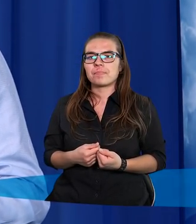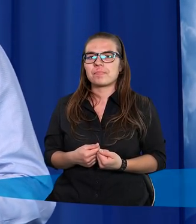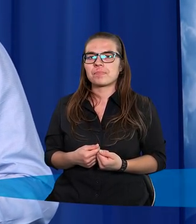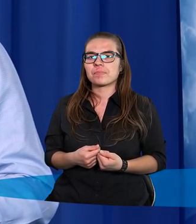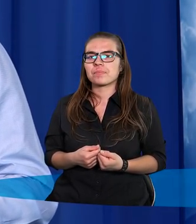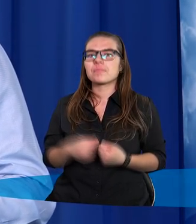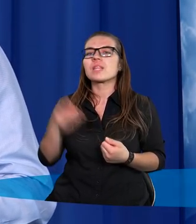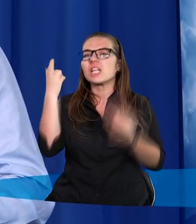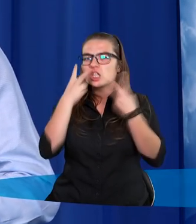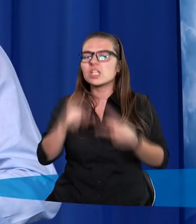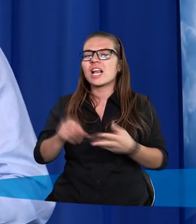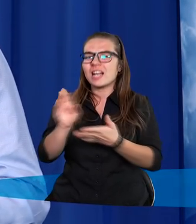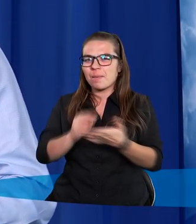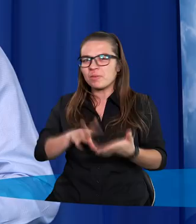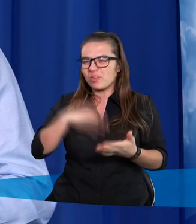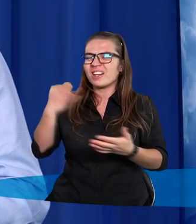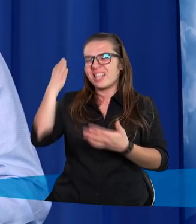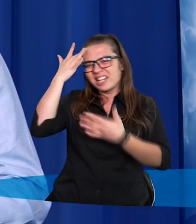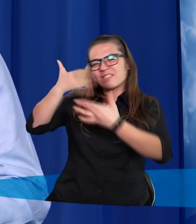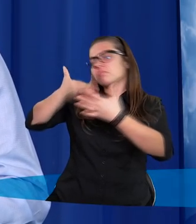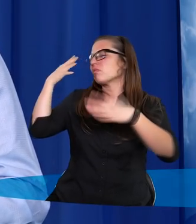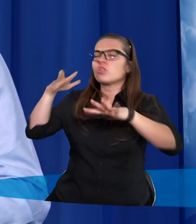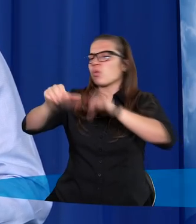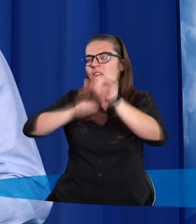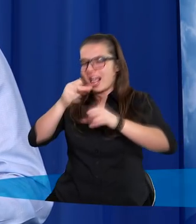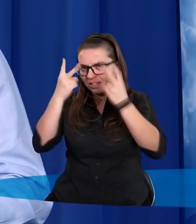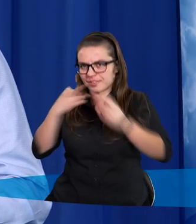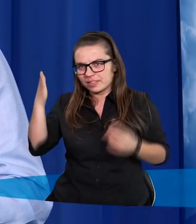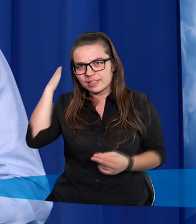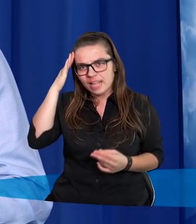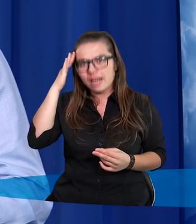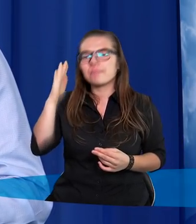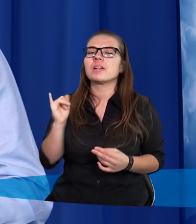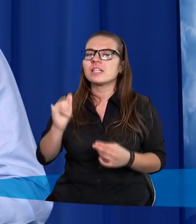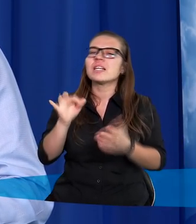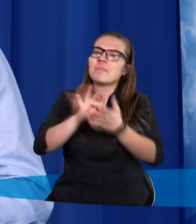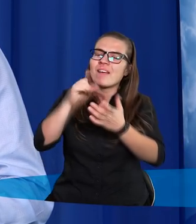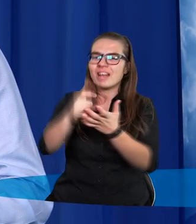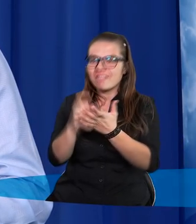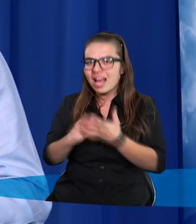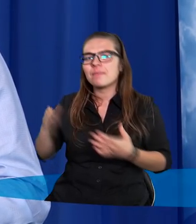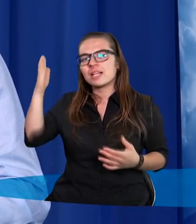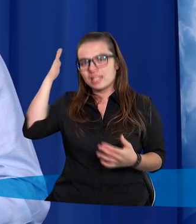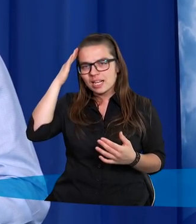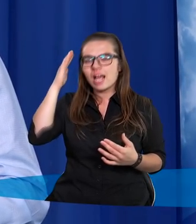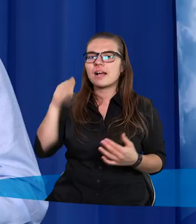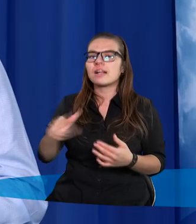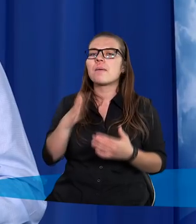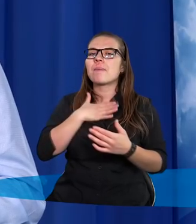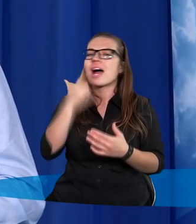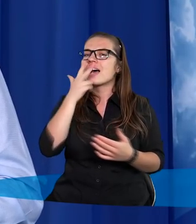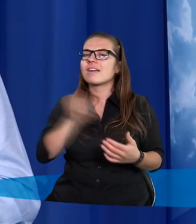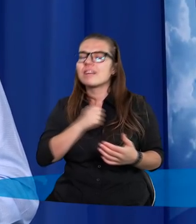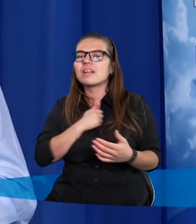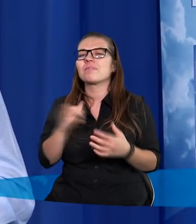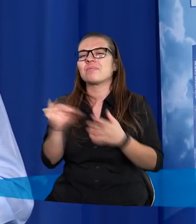Czytam Pismo Święte od wielu lat, znam pewne fragmenty, które no, mają taki wyraz